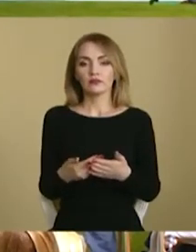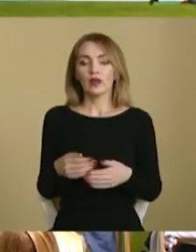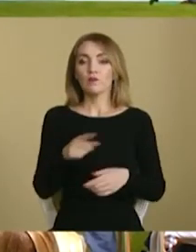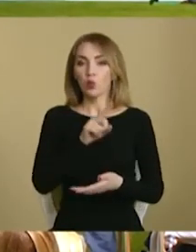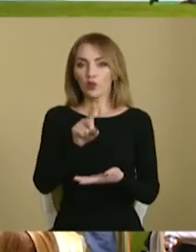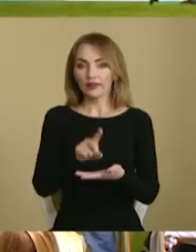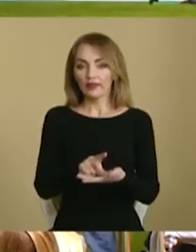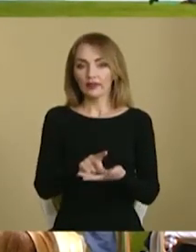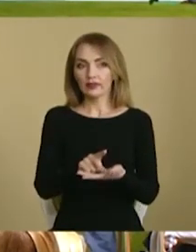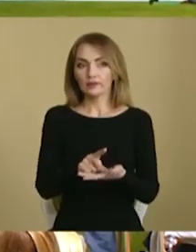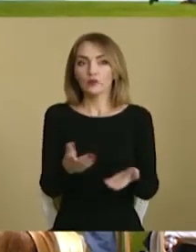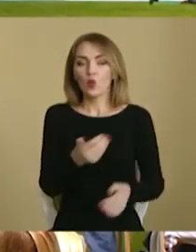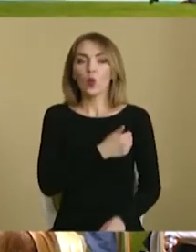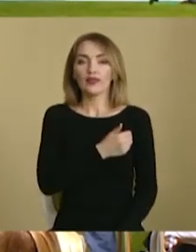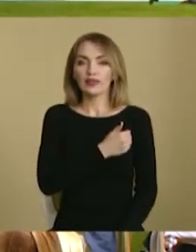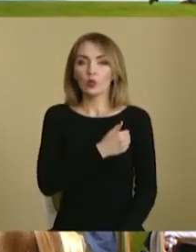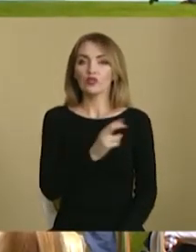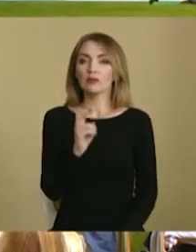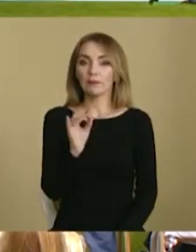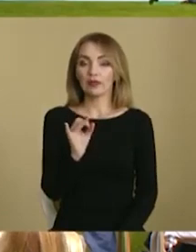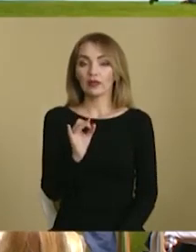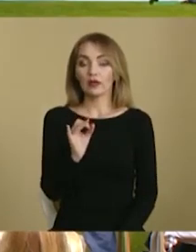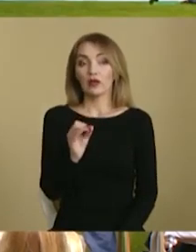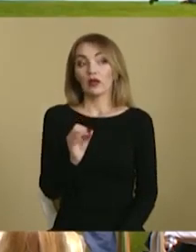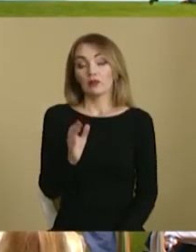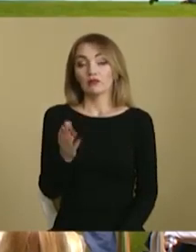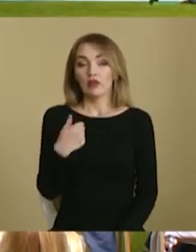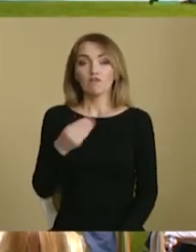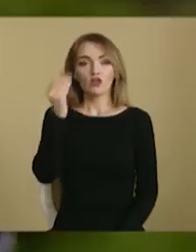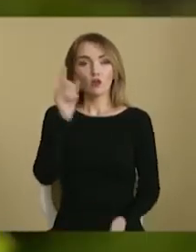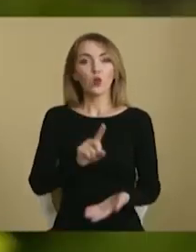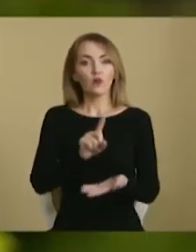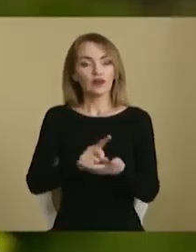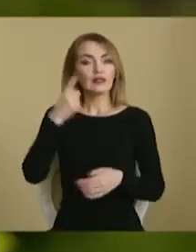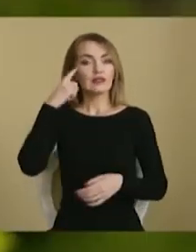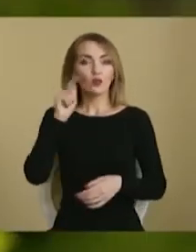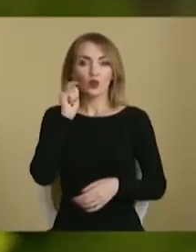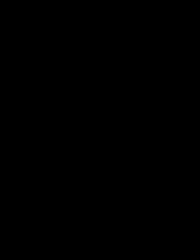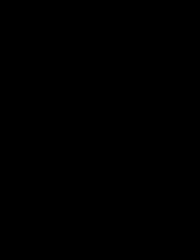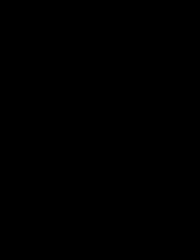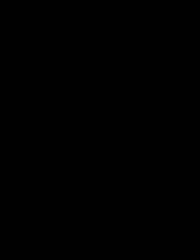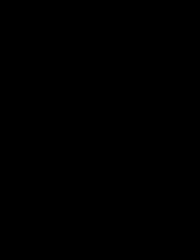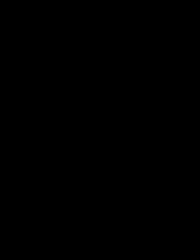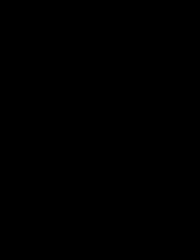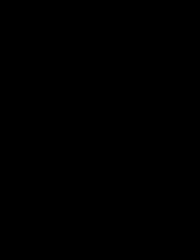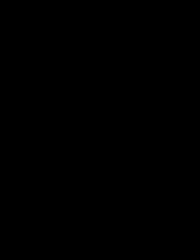Але вони повинні, ну, хотілося би. Хоча я вважаю, що і повинна знати українську мову, і це нормально.